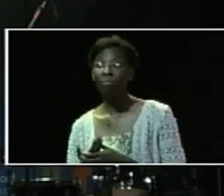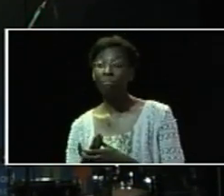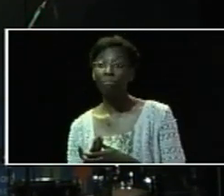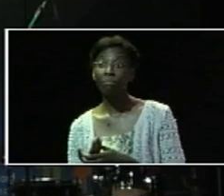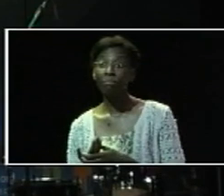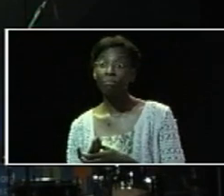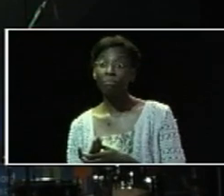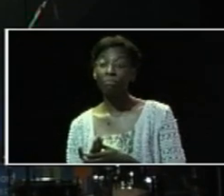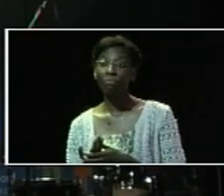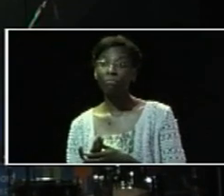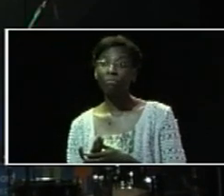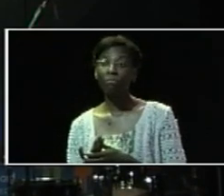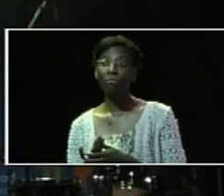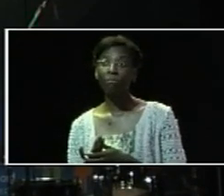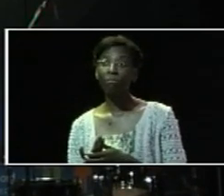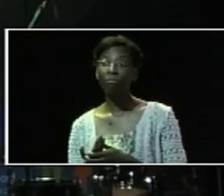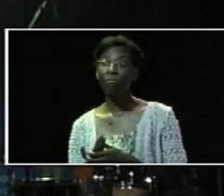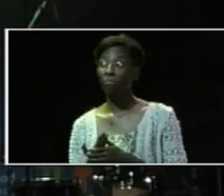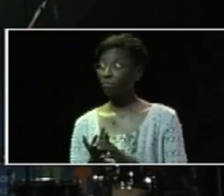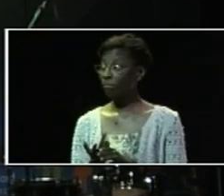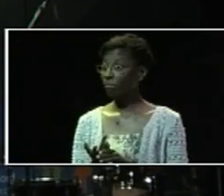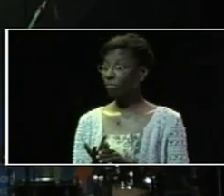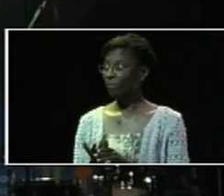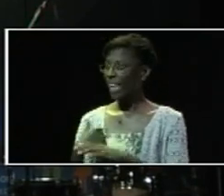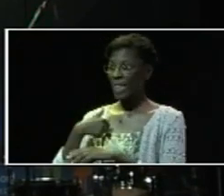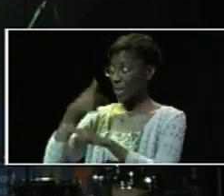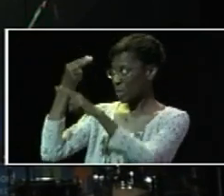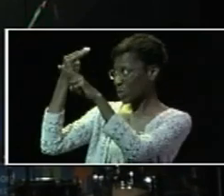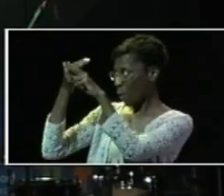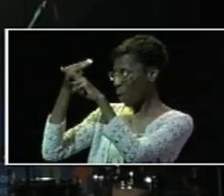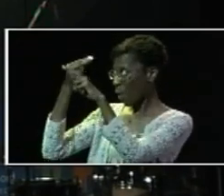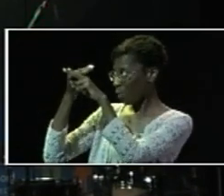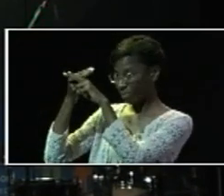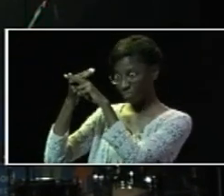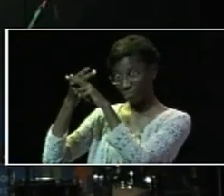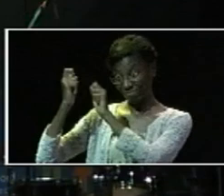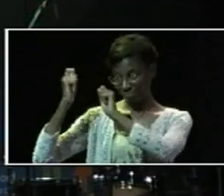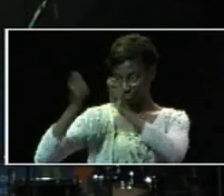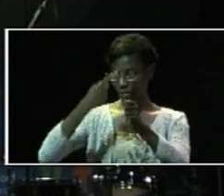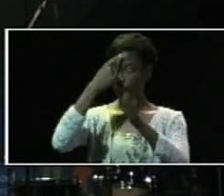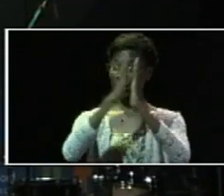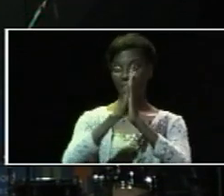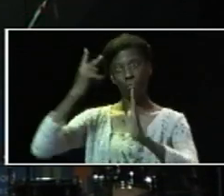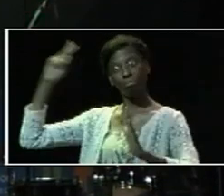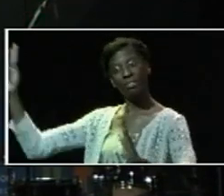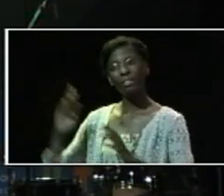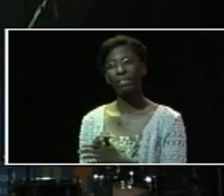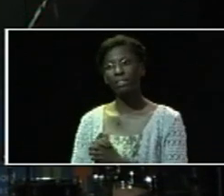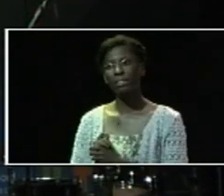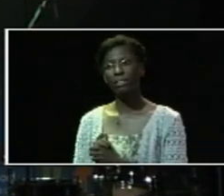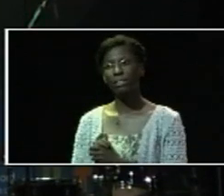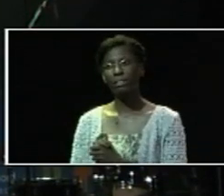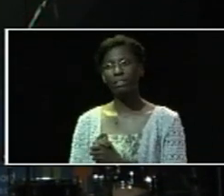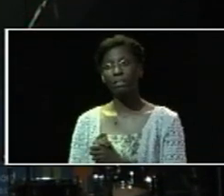a voulu confier à son Église? Si vous êtes